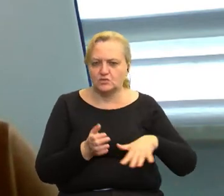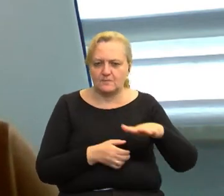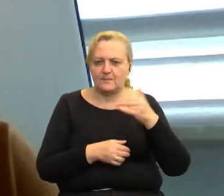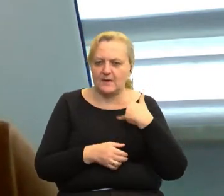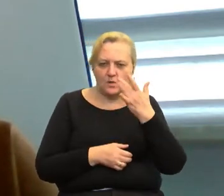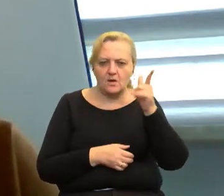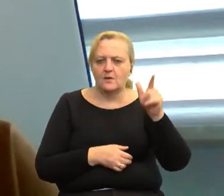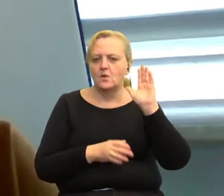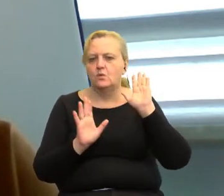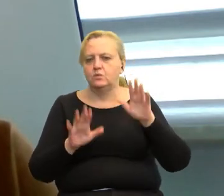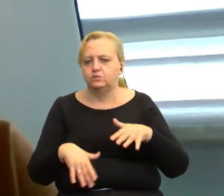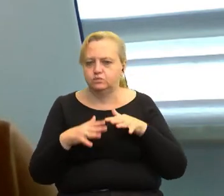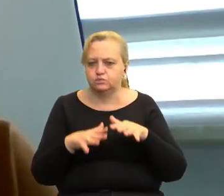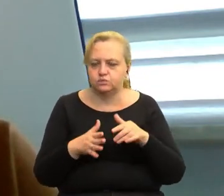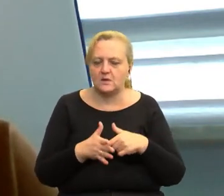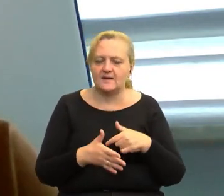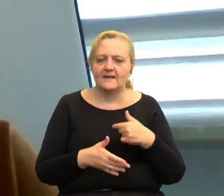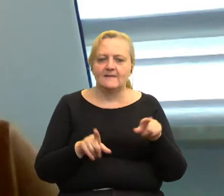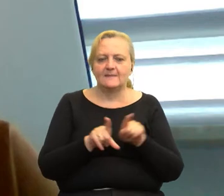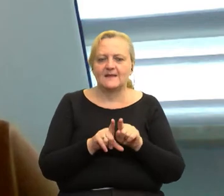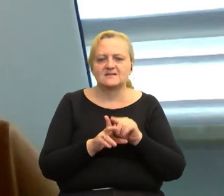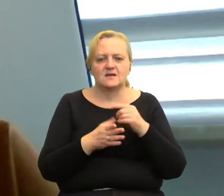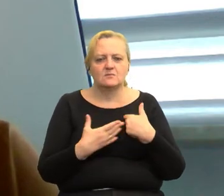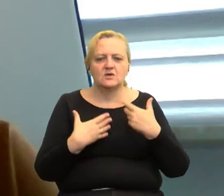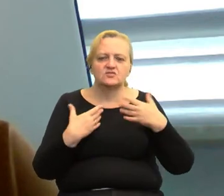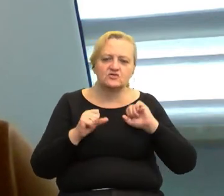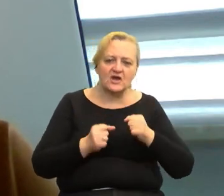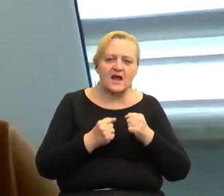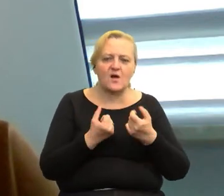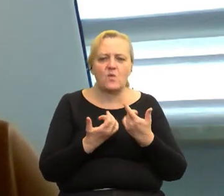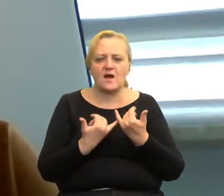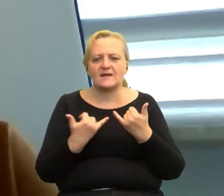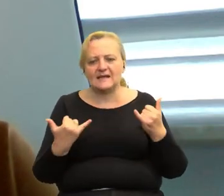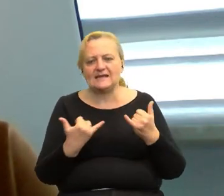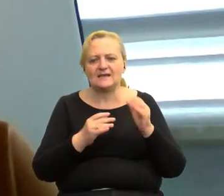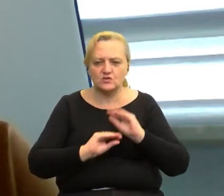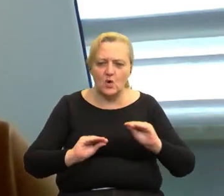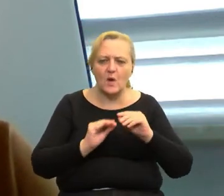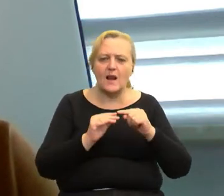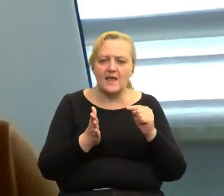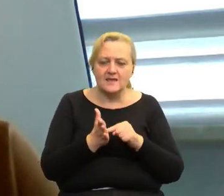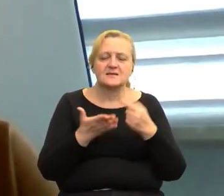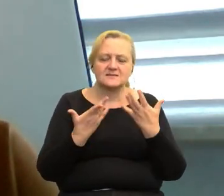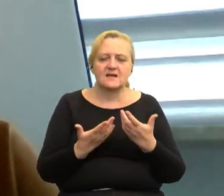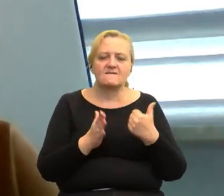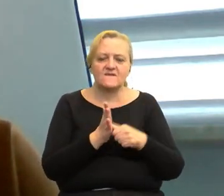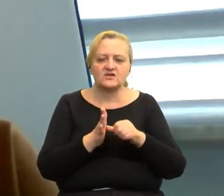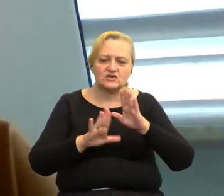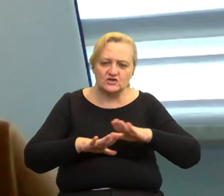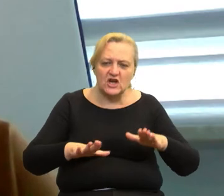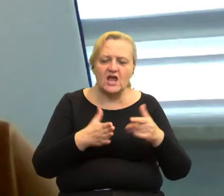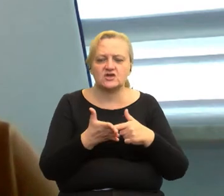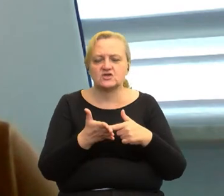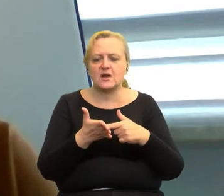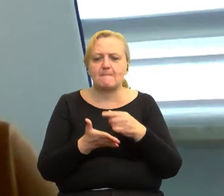ogromne. Szkoda nam również pewnych działań miękkich, które niestety musieliśmy odwołać. Są to wycieczki dzieci ze